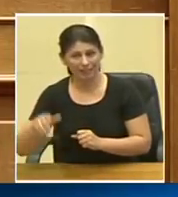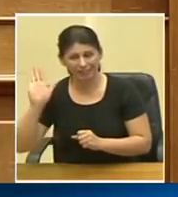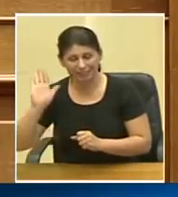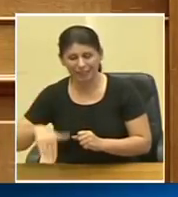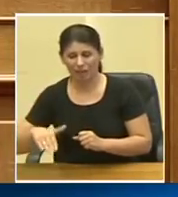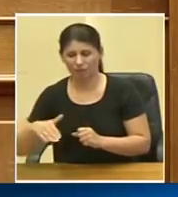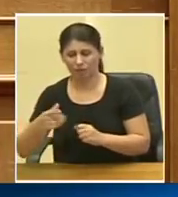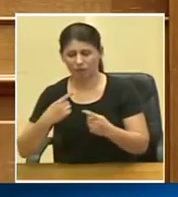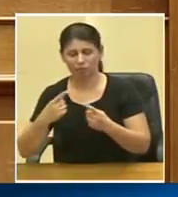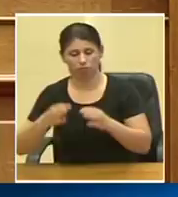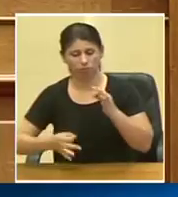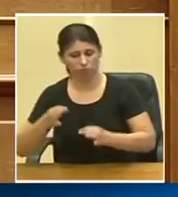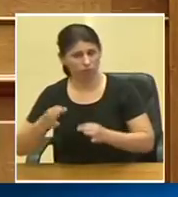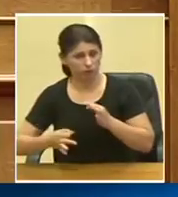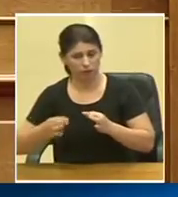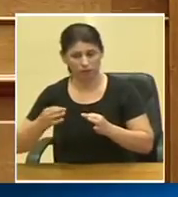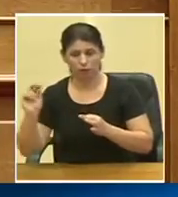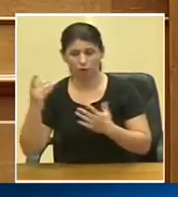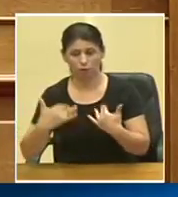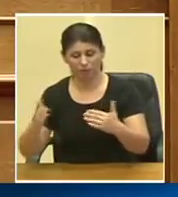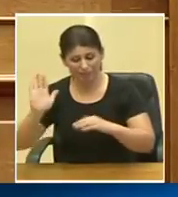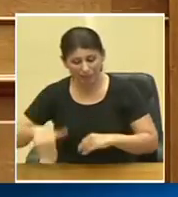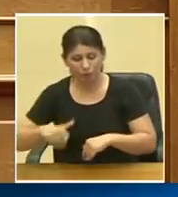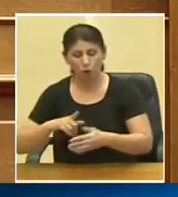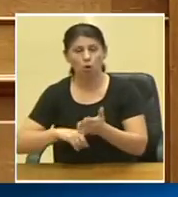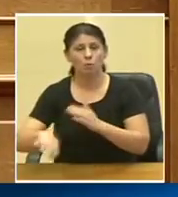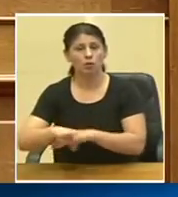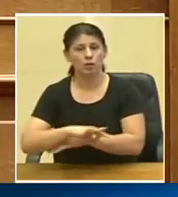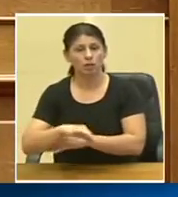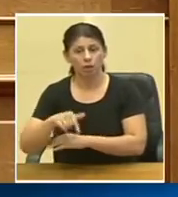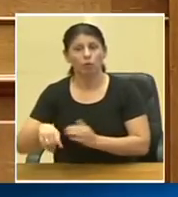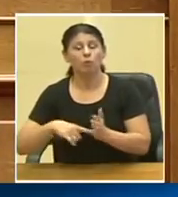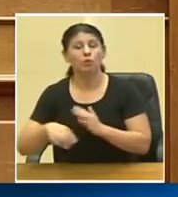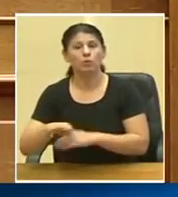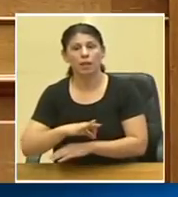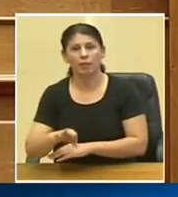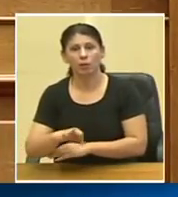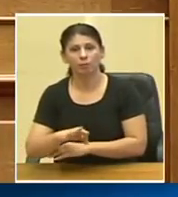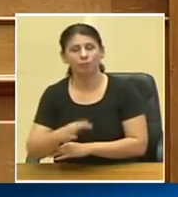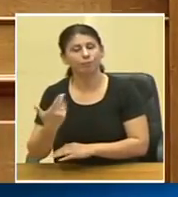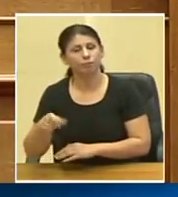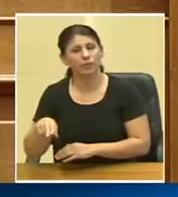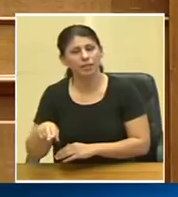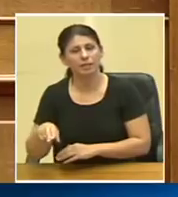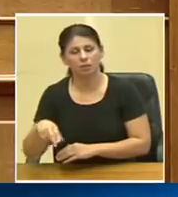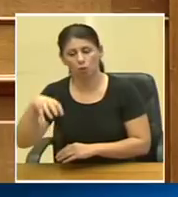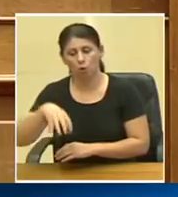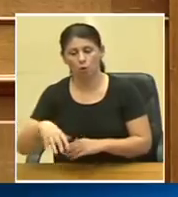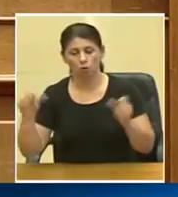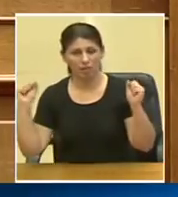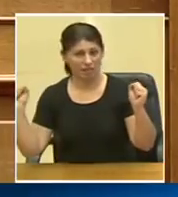συνεδρίαση της Βουλής, το τελευταίο νομοσχέδιο, είναι ένα νομοσχέδιο το οποίο αφορά το χώρο της υγείας